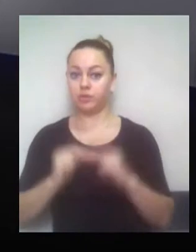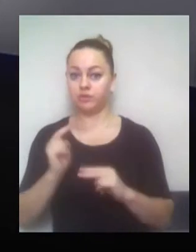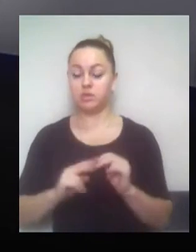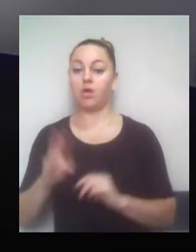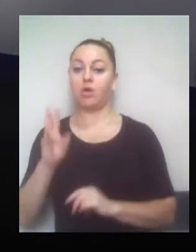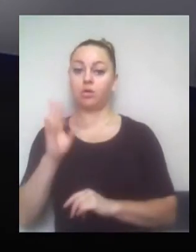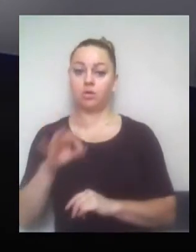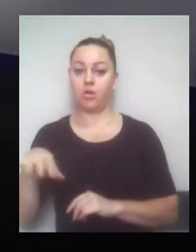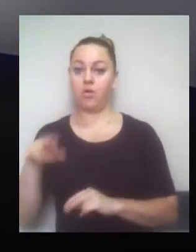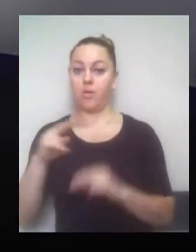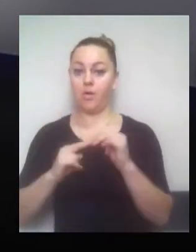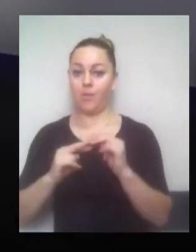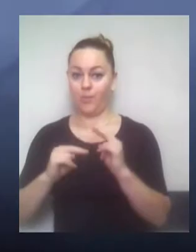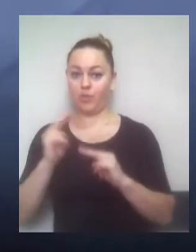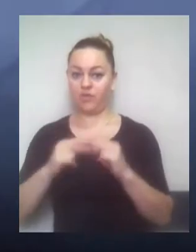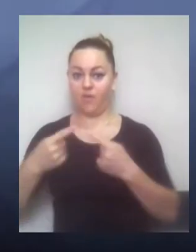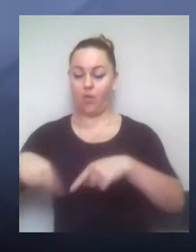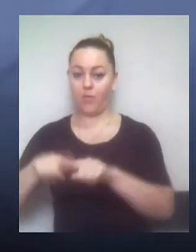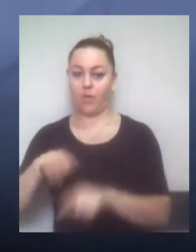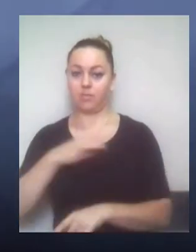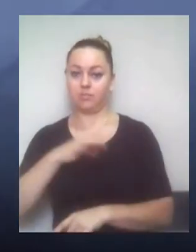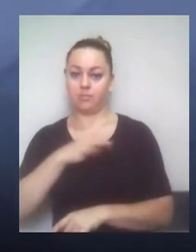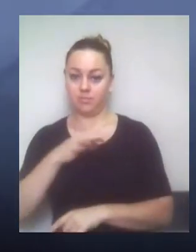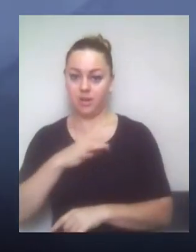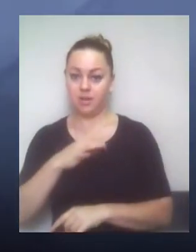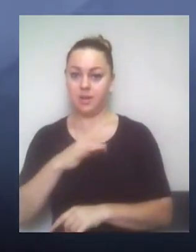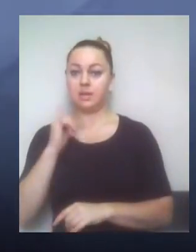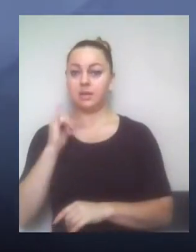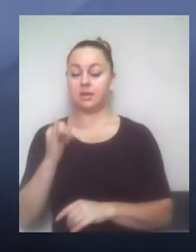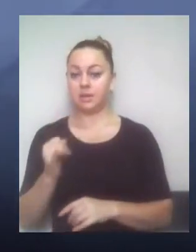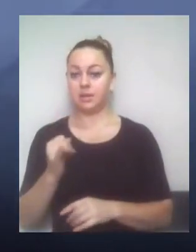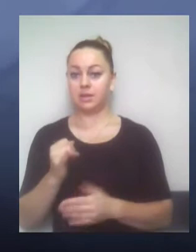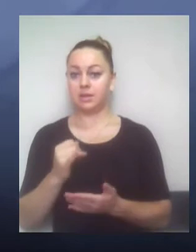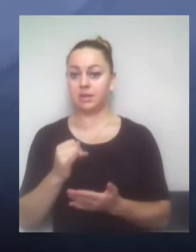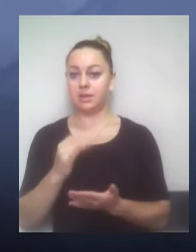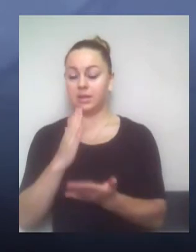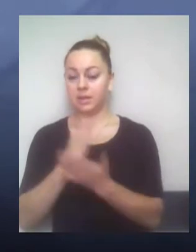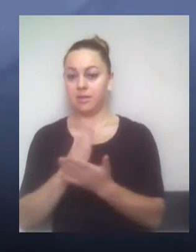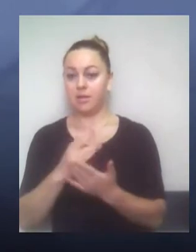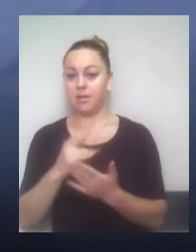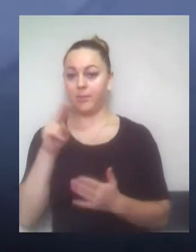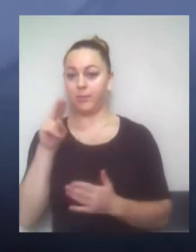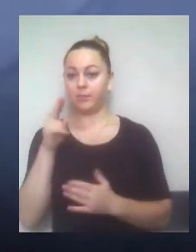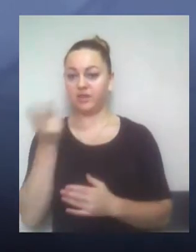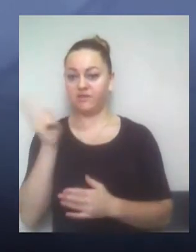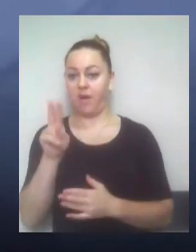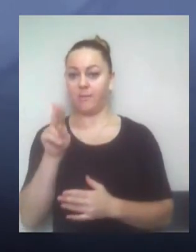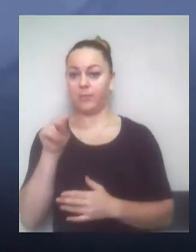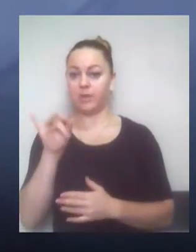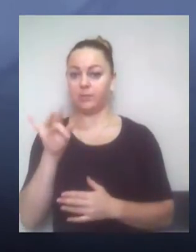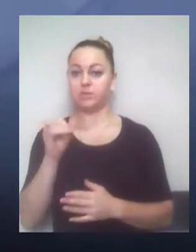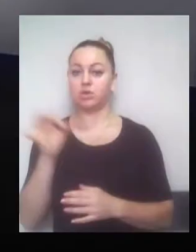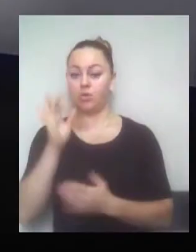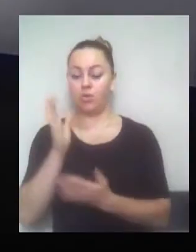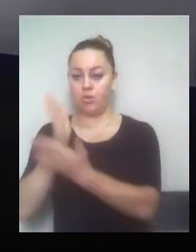Якщо бути більш вірно, їх два приписи. Один для забудовника і один для головного підрядника. Тобто, той, хто безпосередньо будує, займається